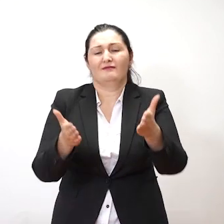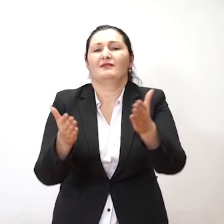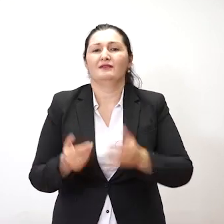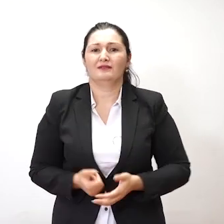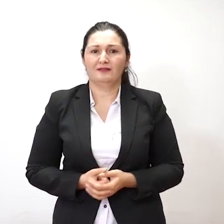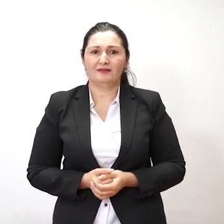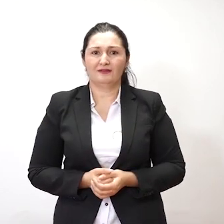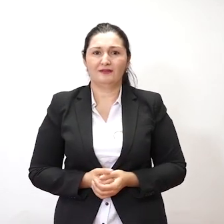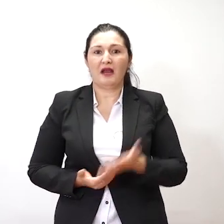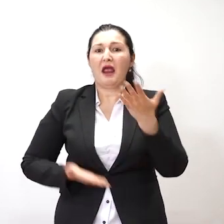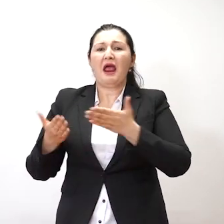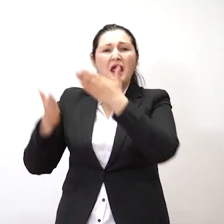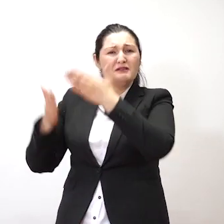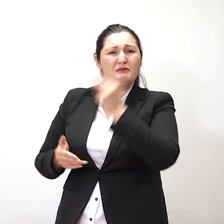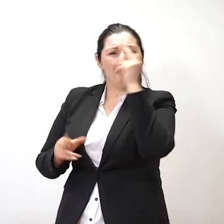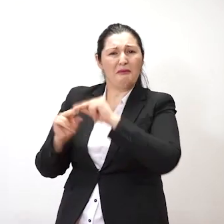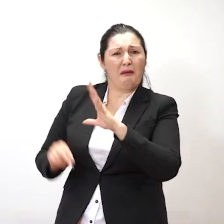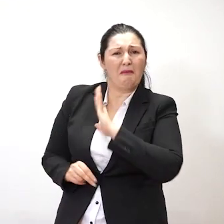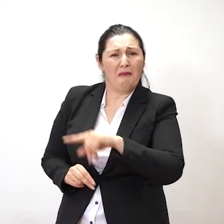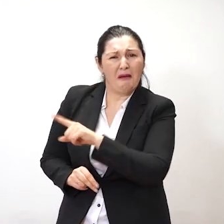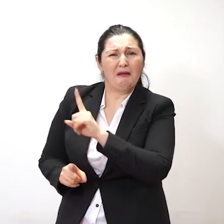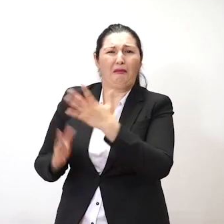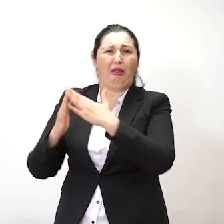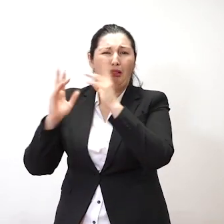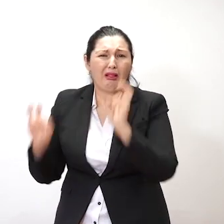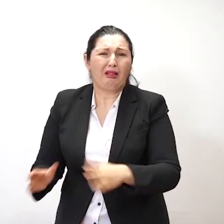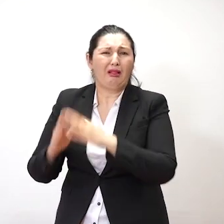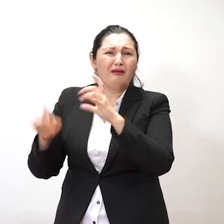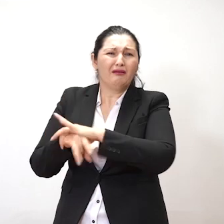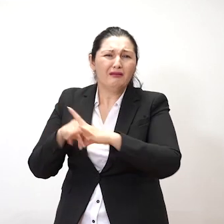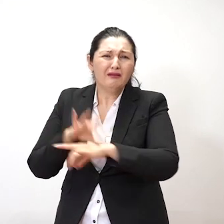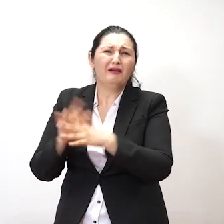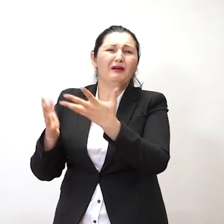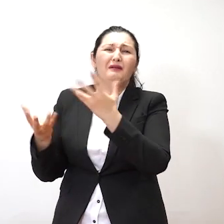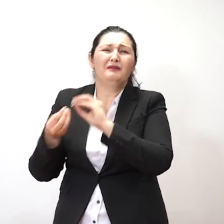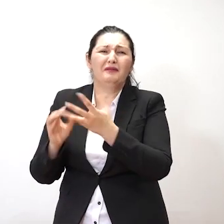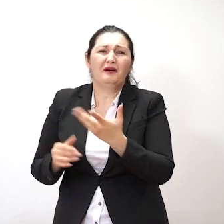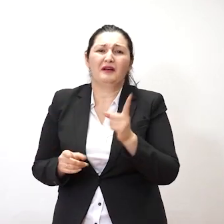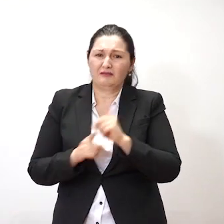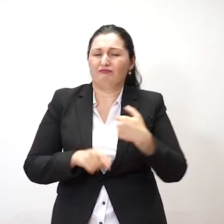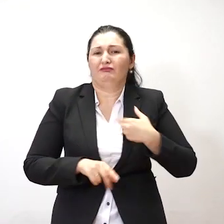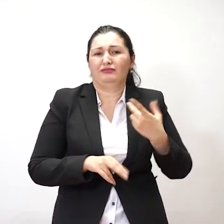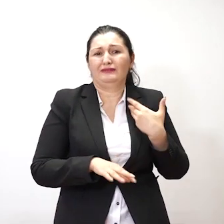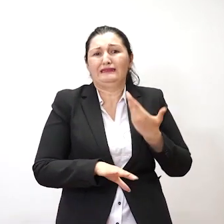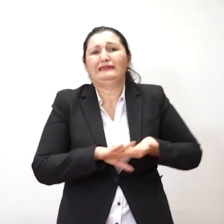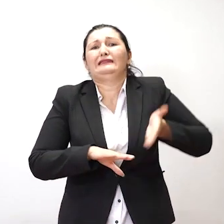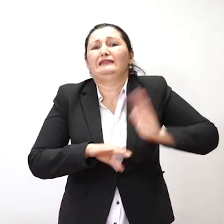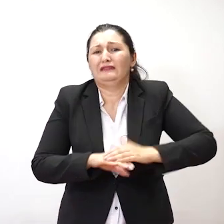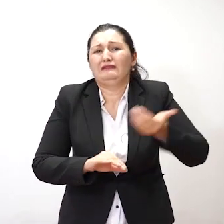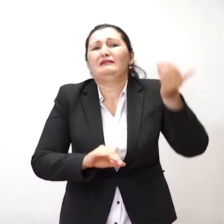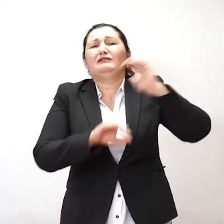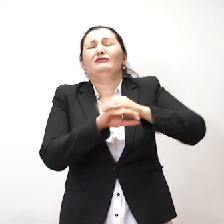فرد که مالیمه خونده نمیشید و خونده نمیشید یا خونده نمیشید با مورد در چند